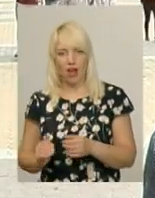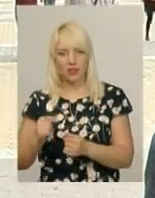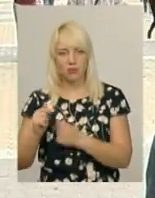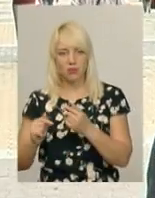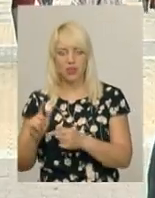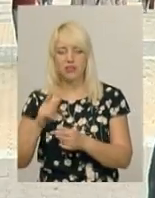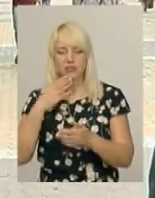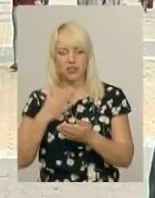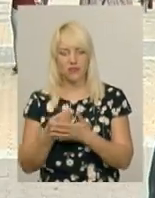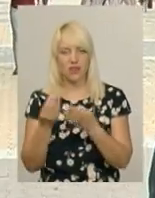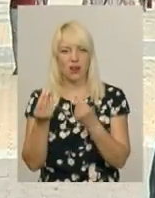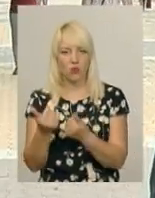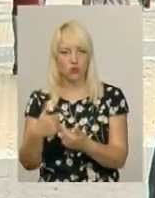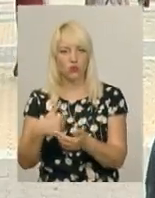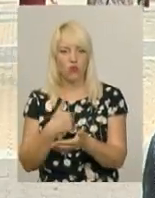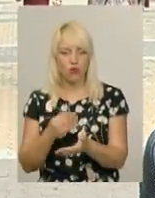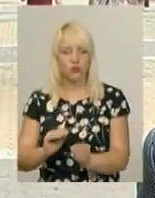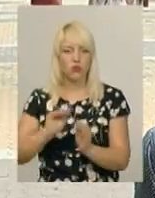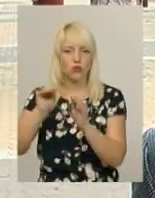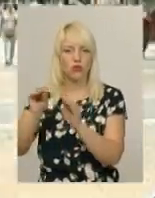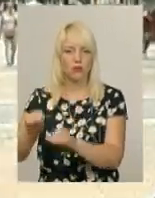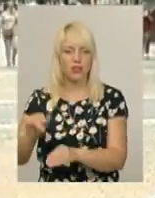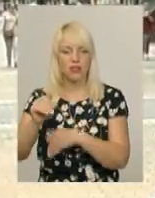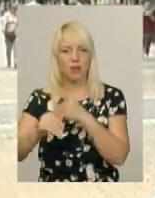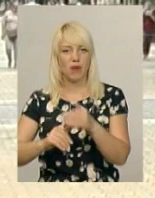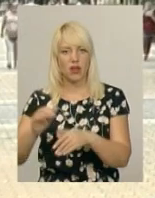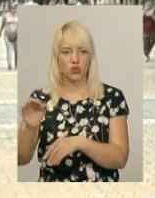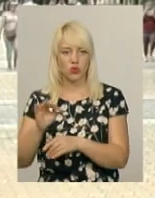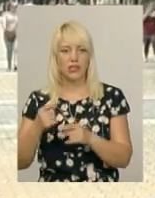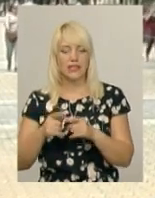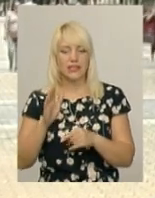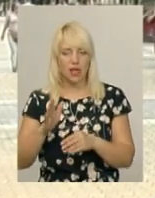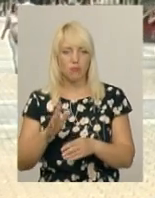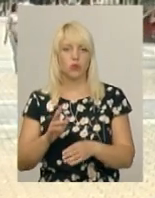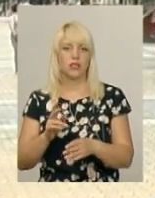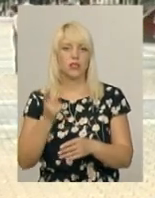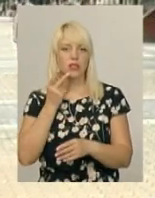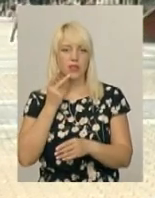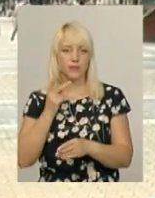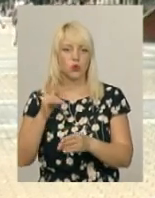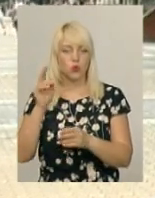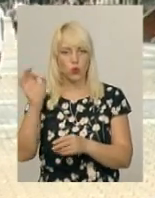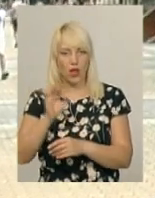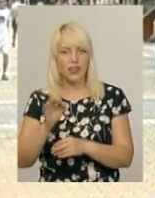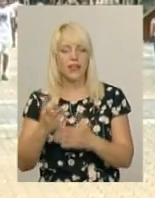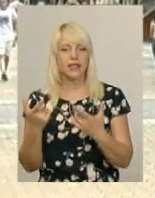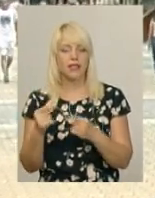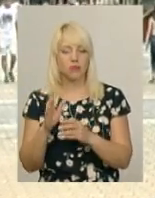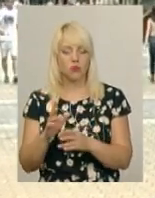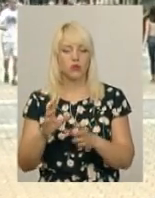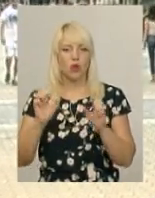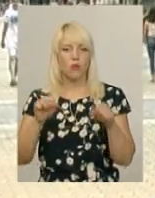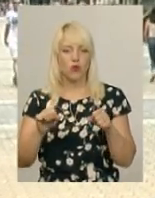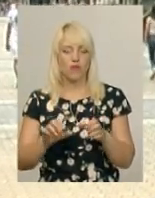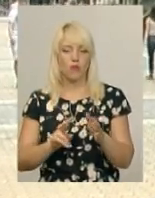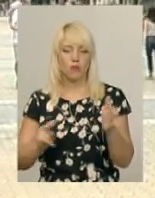хочуть розмістити на пляжу туалет. Це буде стаціонарний туалет, у якому буде можливість підключення води